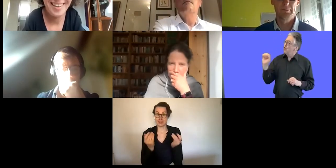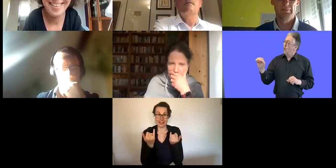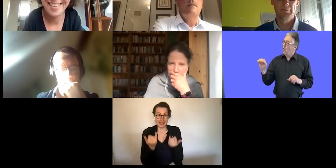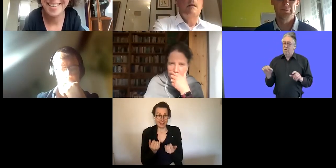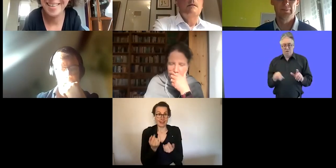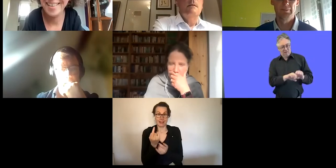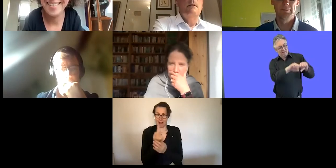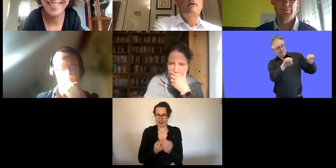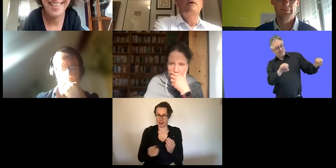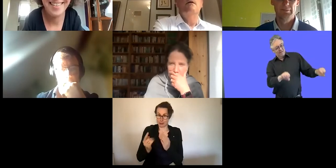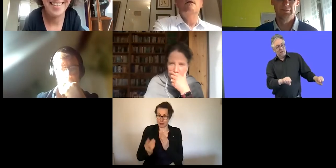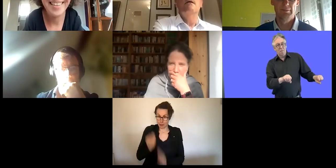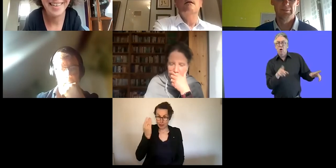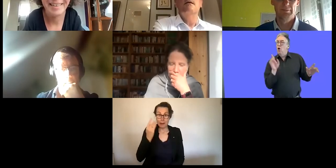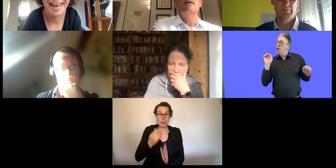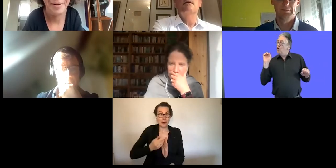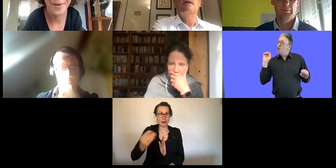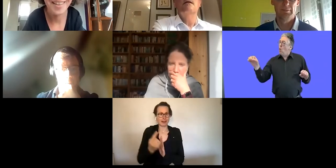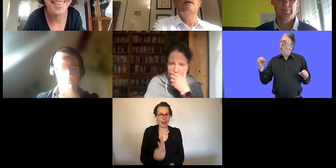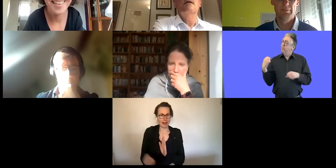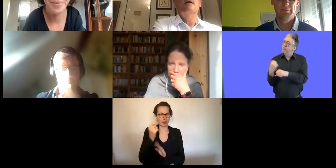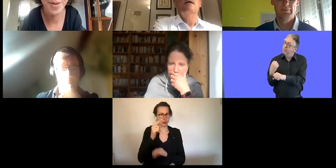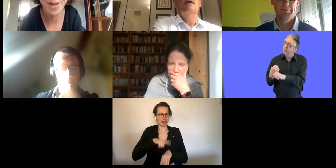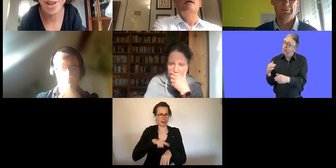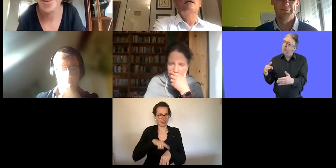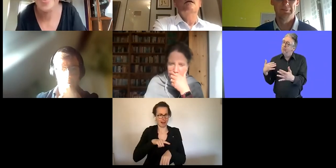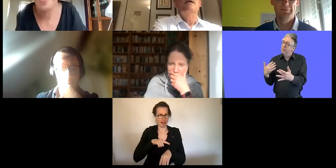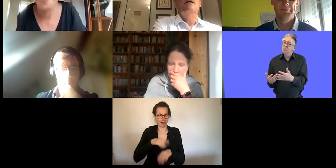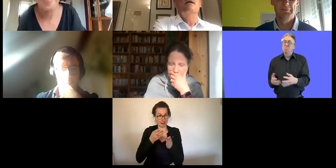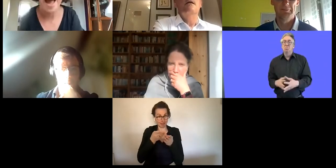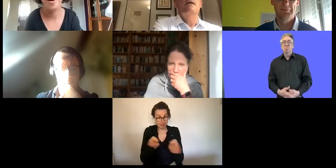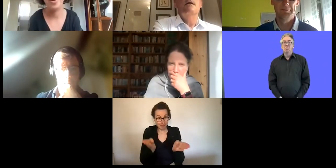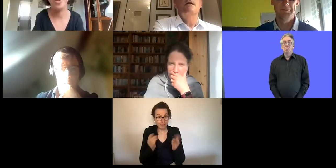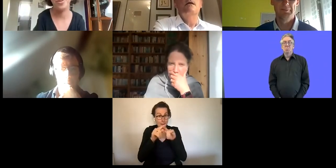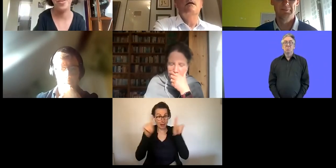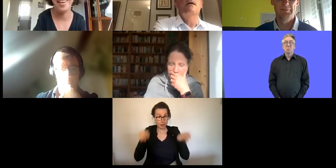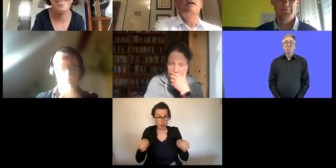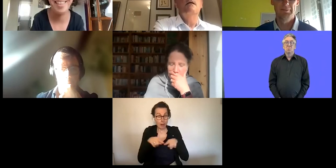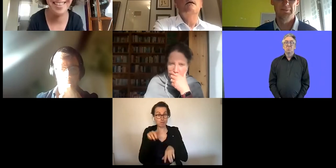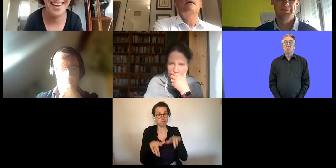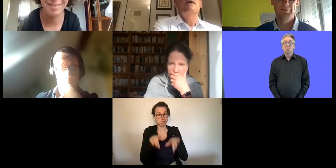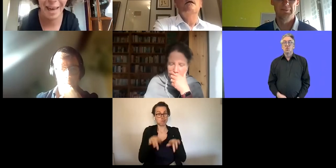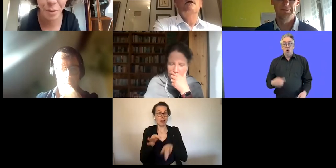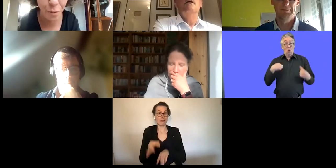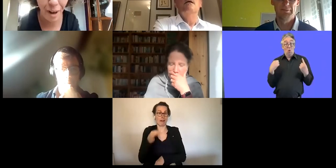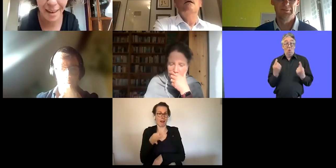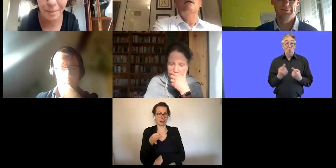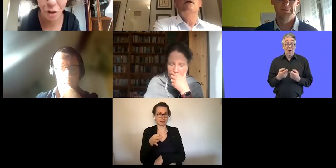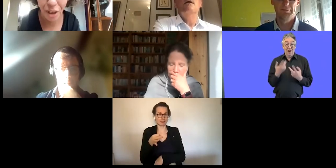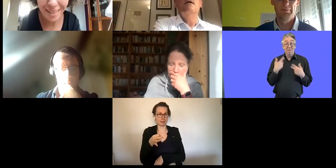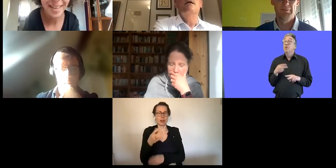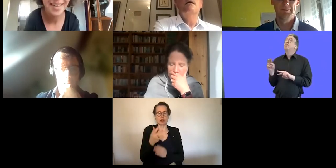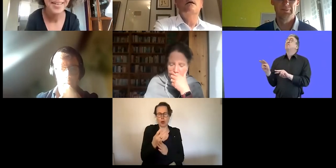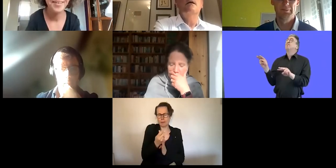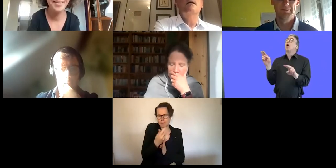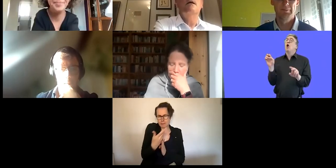Zeit. Jetzt liegt es an Ihnen und an euch, an den Bildschirmen, eure Fragen loszuwerden. Wie gesagt, wir haben schon Fragen im